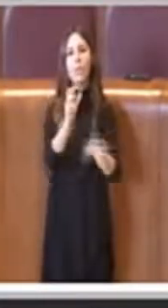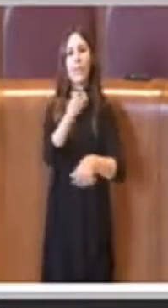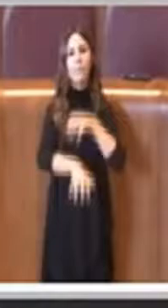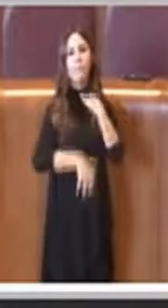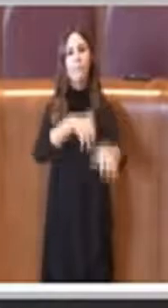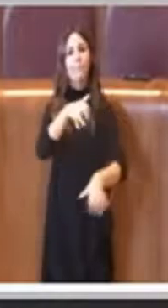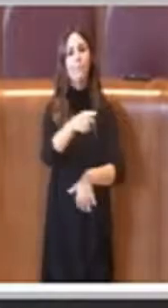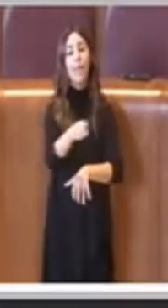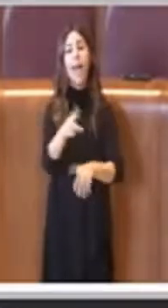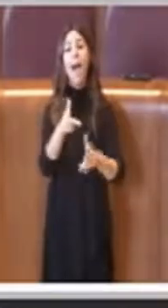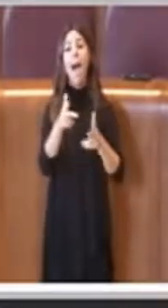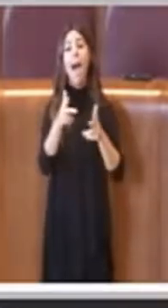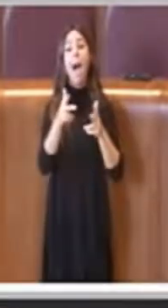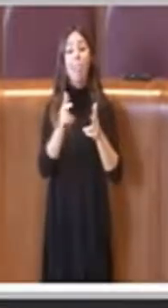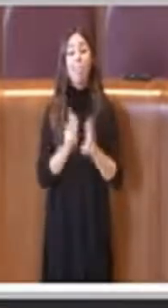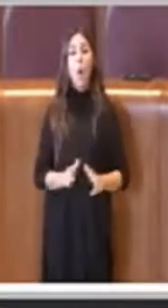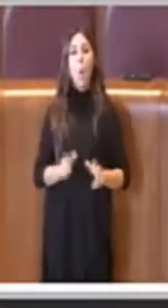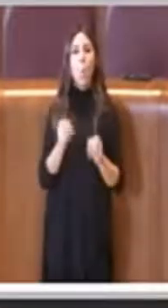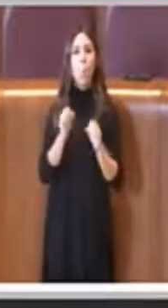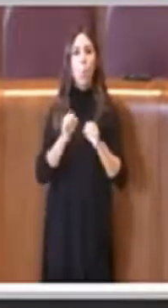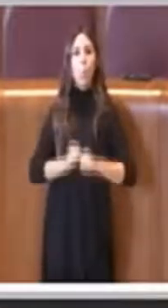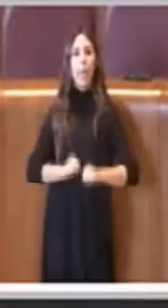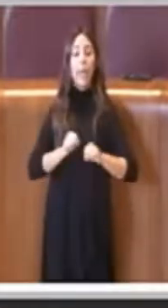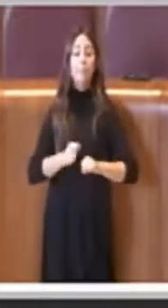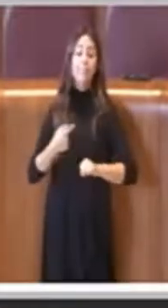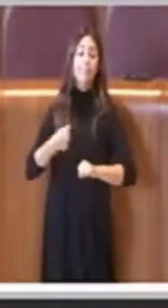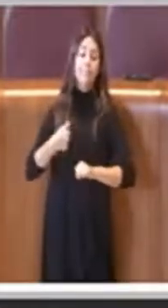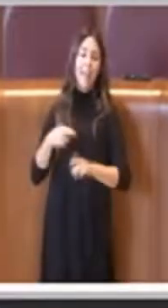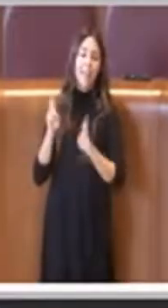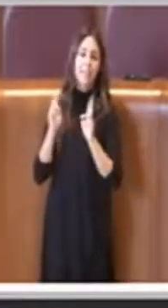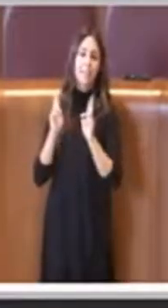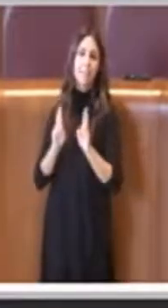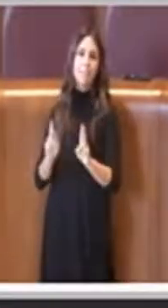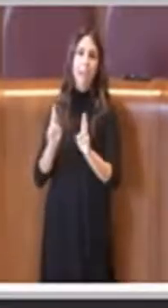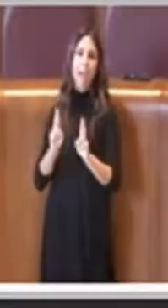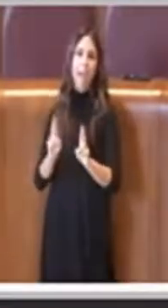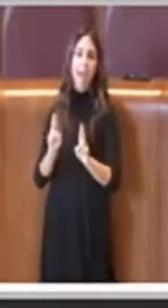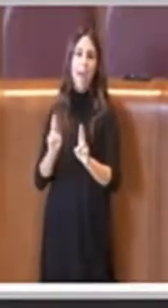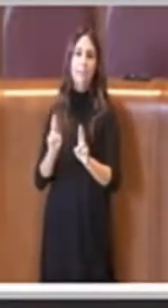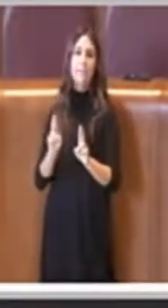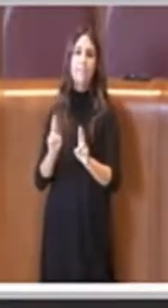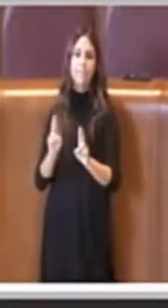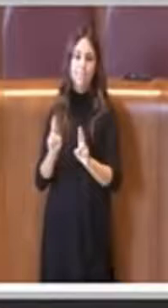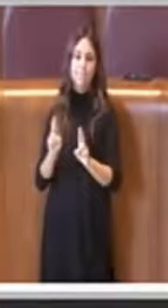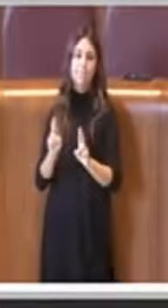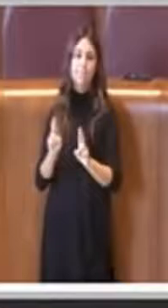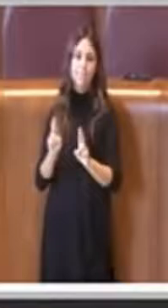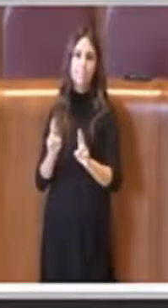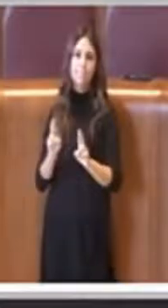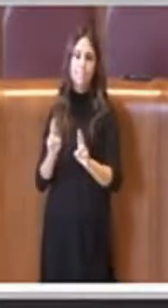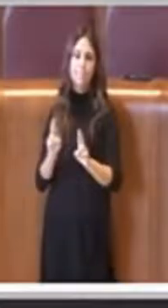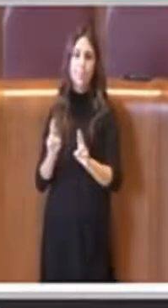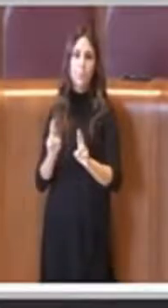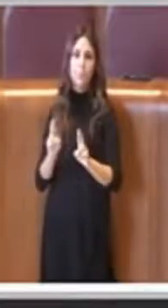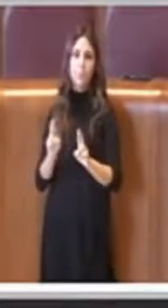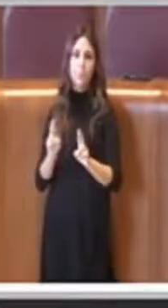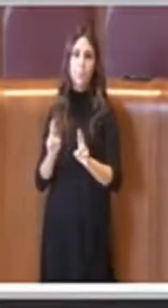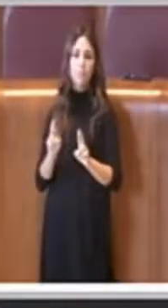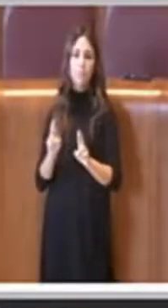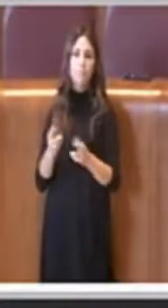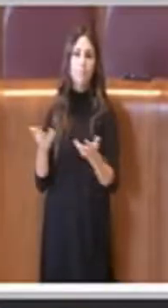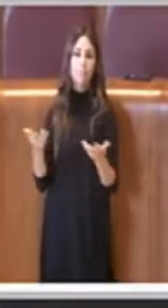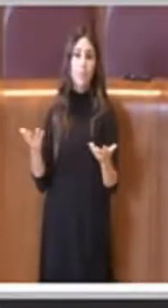animali e chiaramente io spero e auspico, a differenza purtroppo di